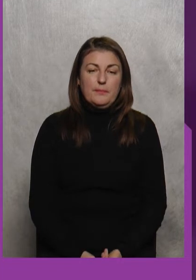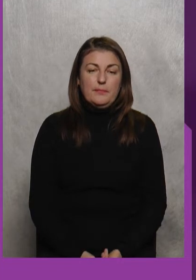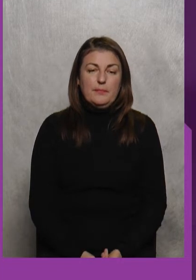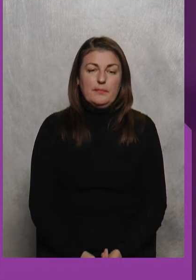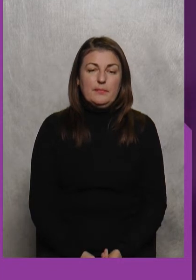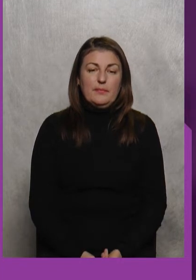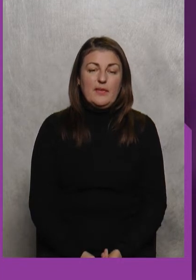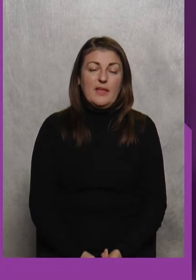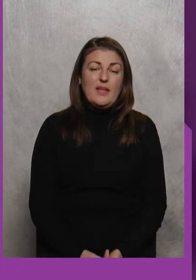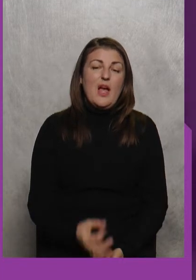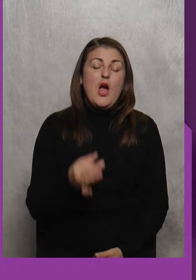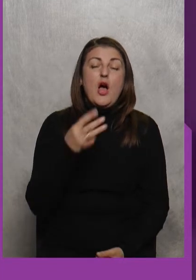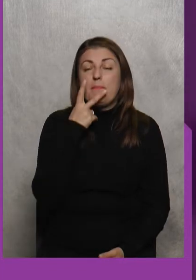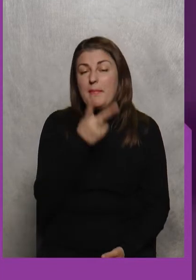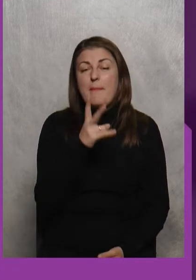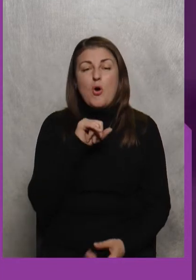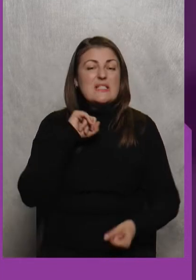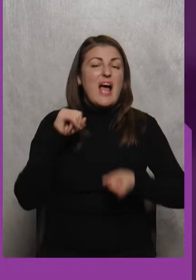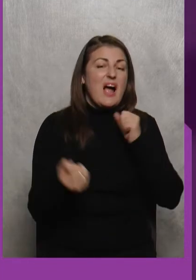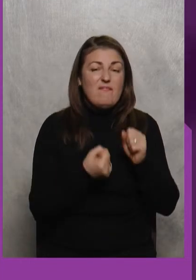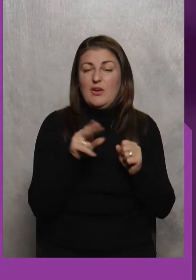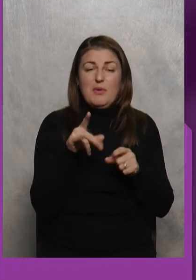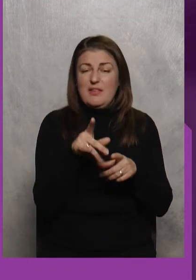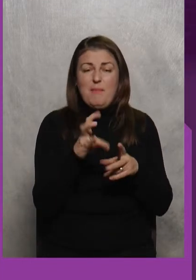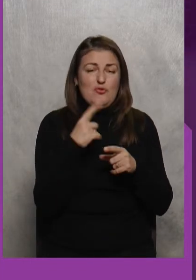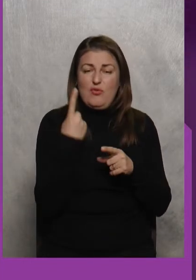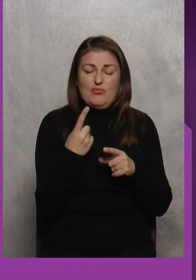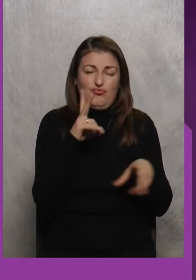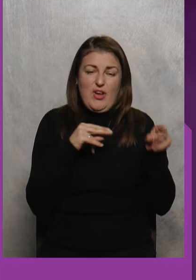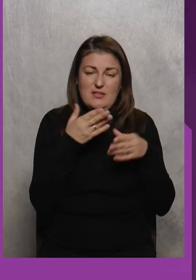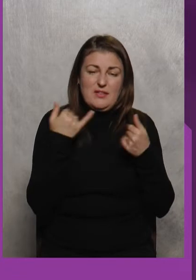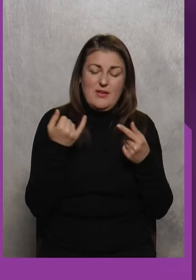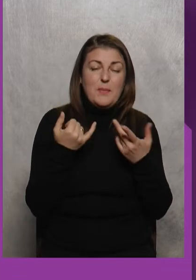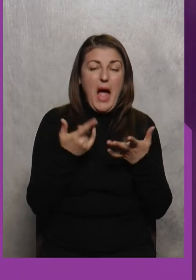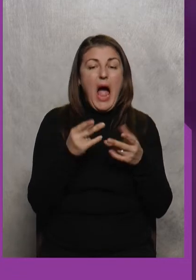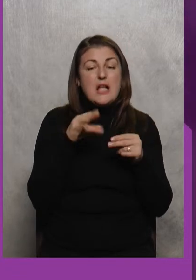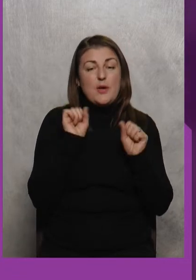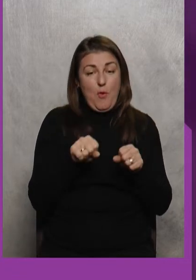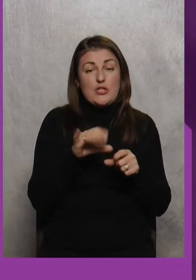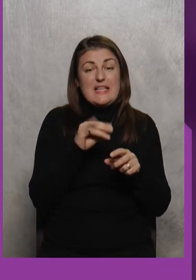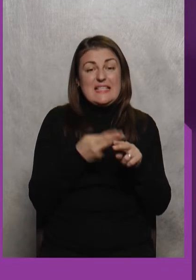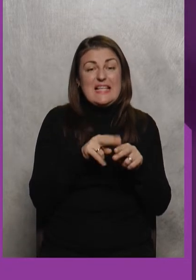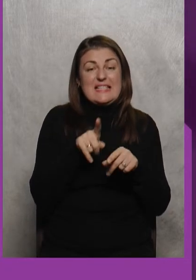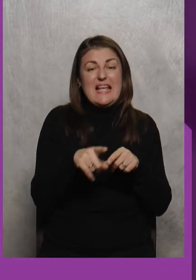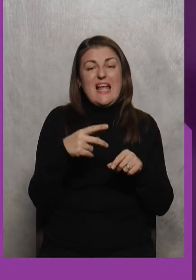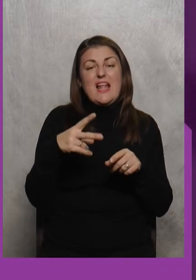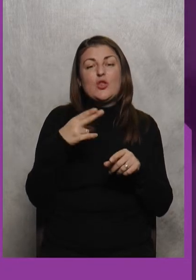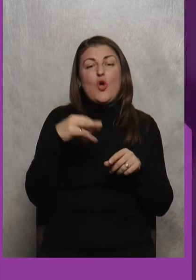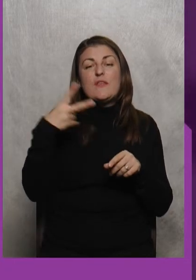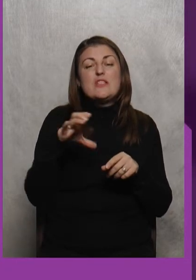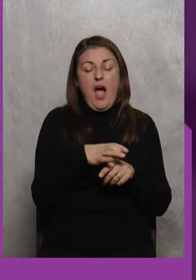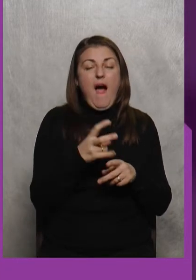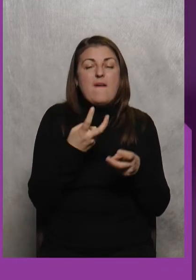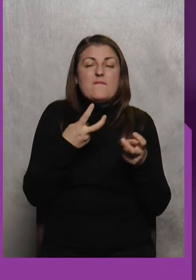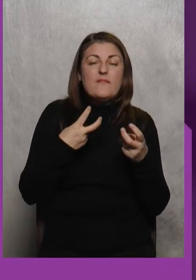Судячи По захвату Дмитра Там немає Жодного шансу Вийти спортсмену А чи можна Вийти От за ці Скільки там До 20